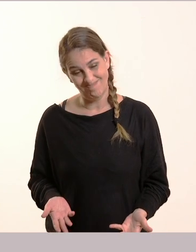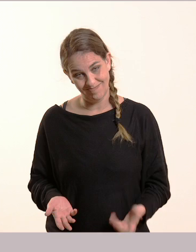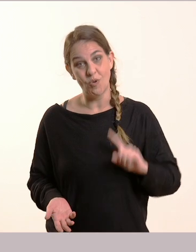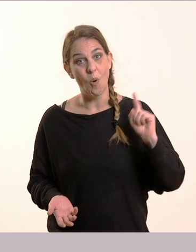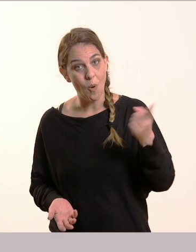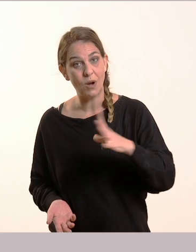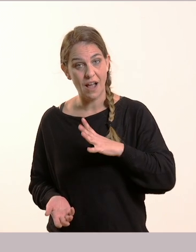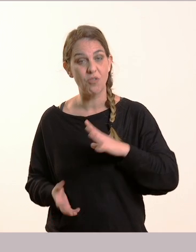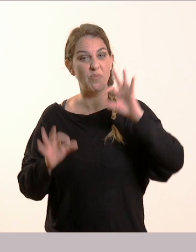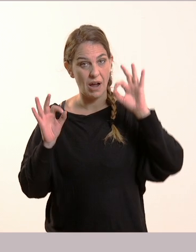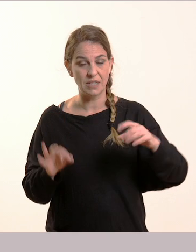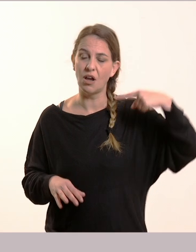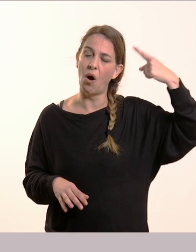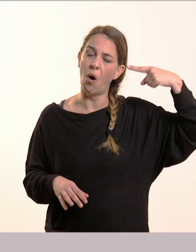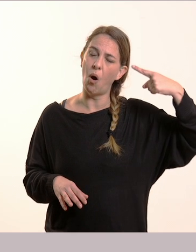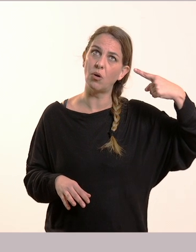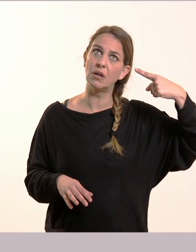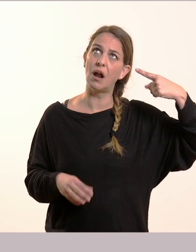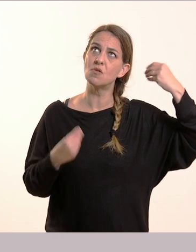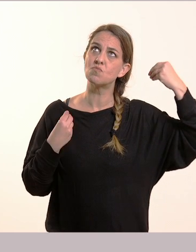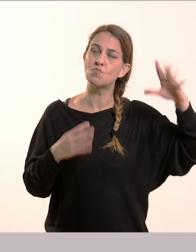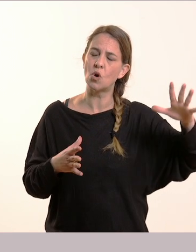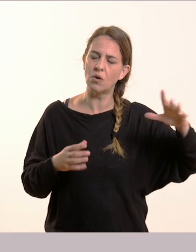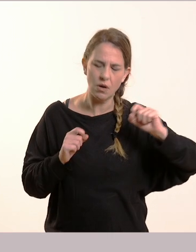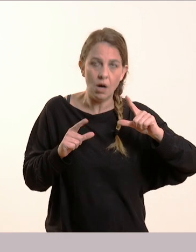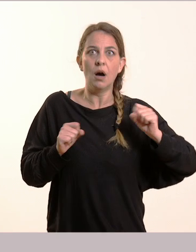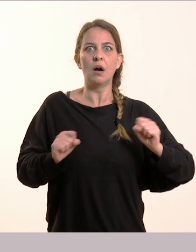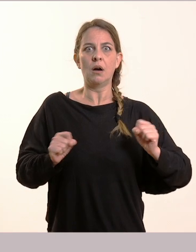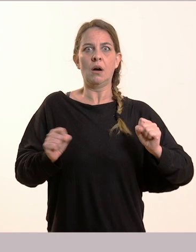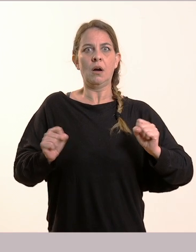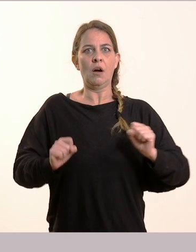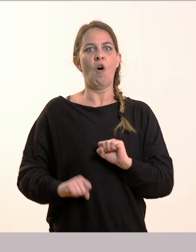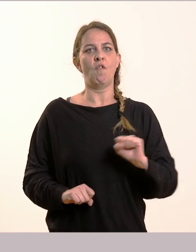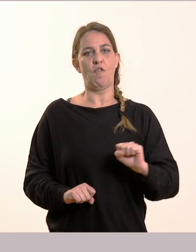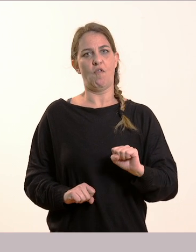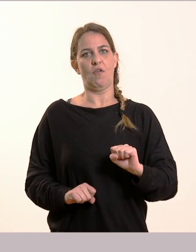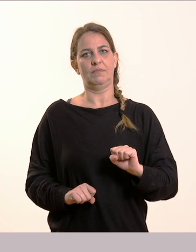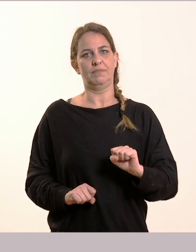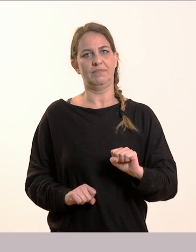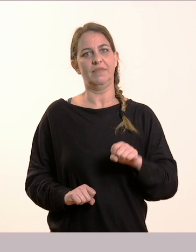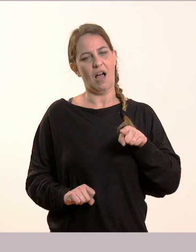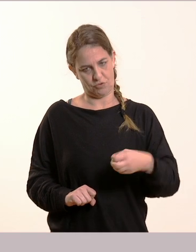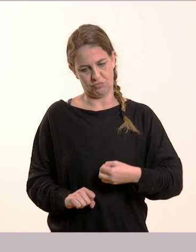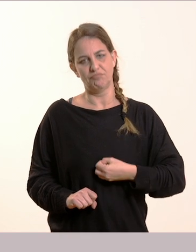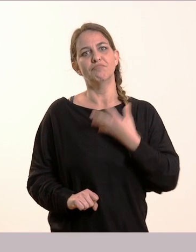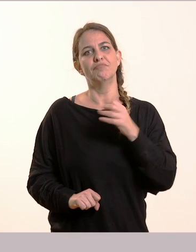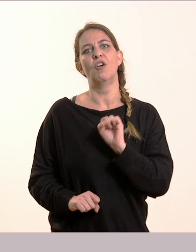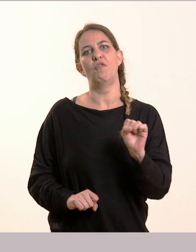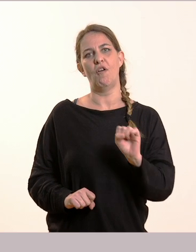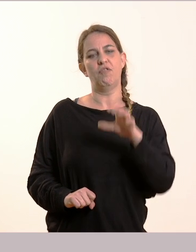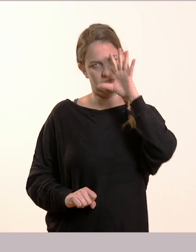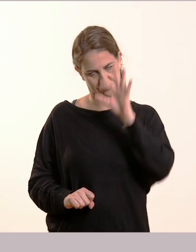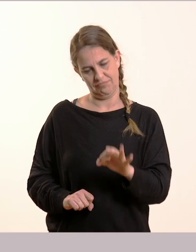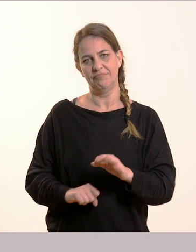στον ύπνο μας έντρομοι, έτσι από το φόβο μας. Όντως, είναι ένα πράγμα που μας κάνει να νιώθουμε αυτό το